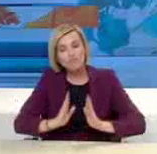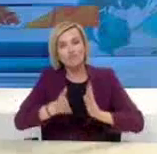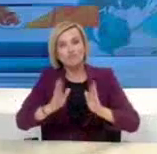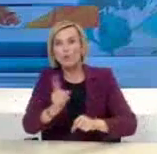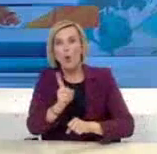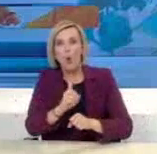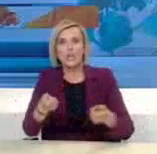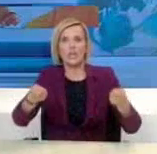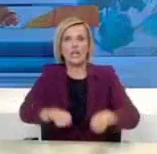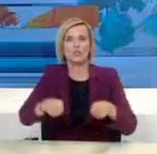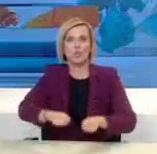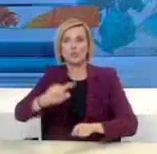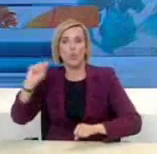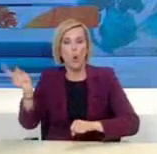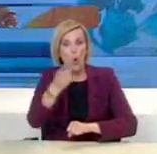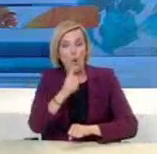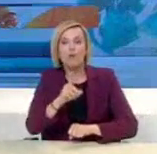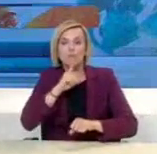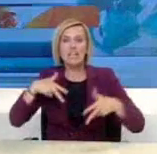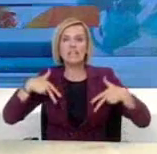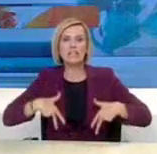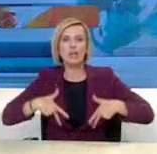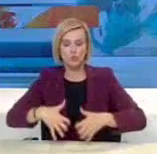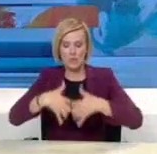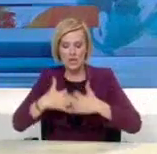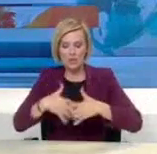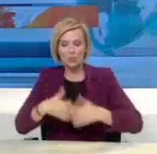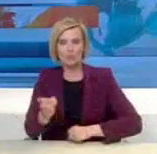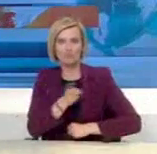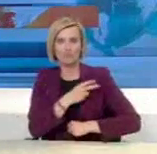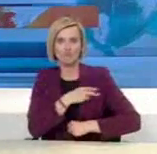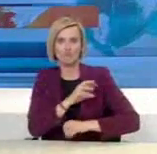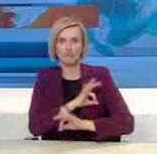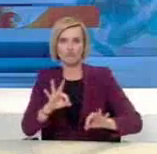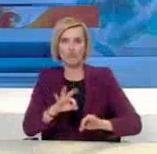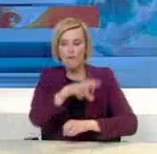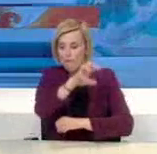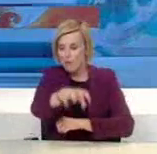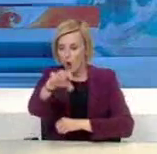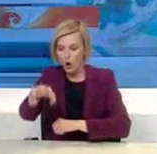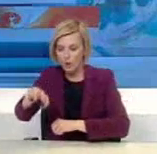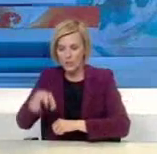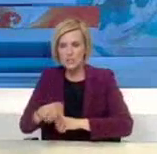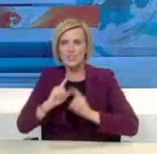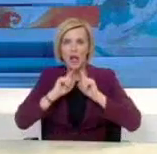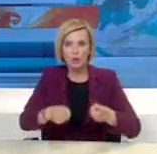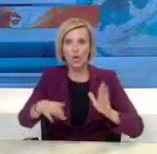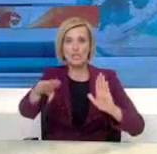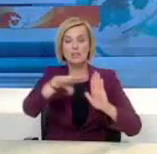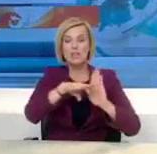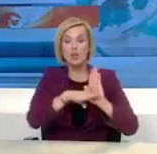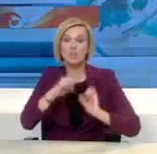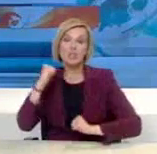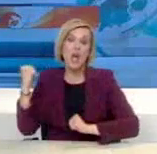αναγκαίο προσωπικό και με βάση τις οδηγίες που δίνουν οι διοικήσεις κάθε φορέα, υπό το αυστηρό όμως πλαίσιο κανόνων που